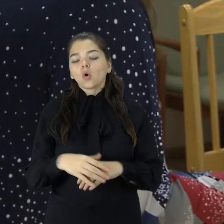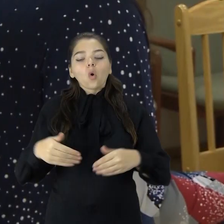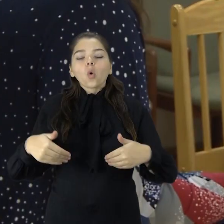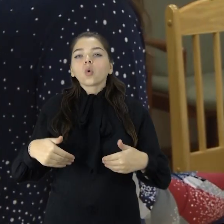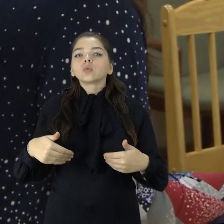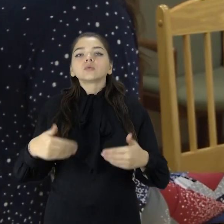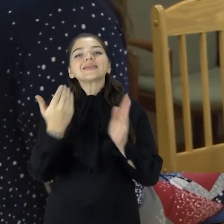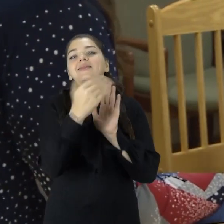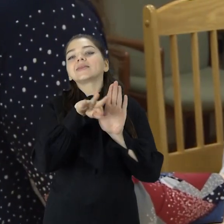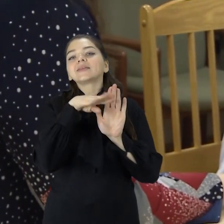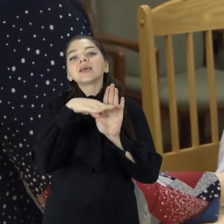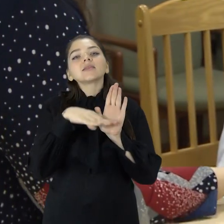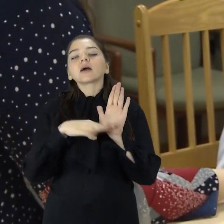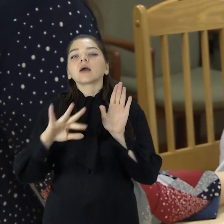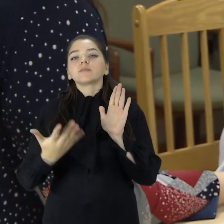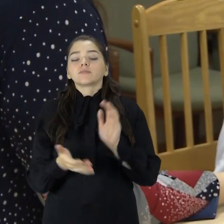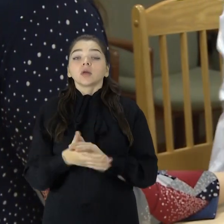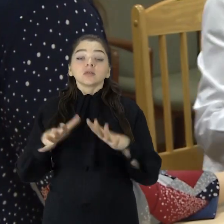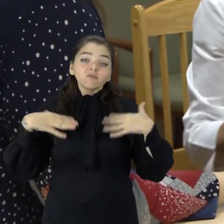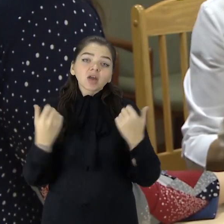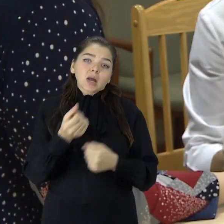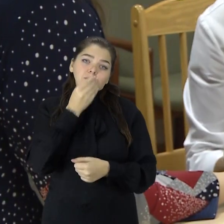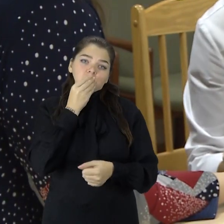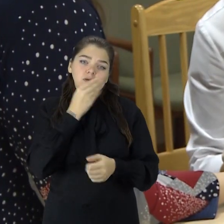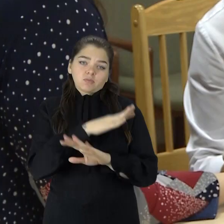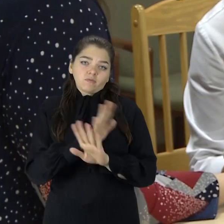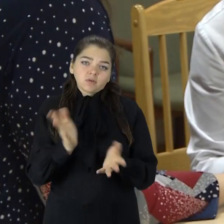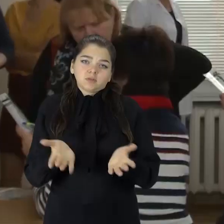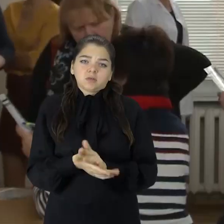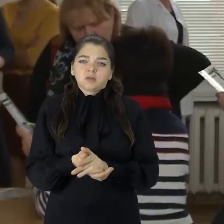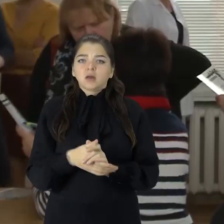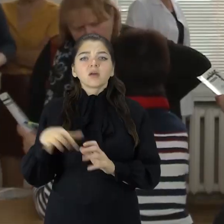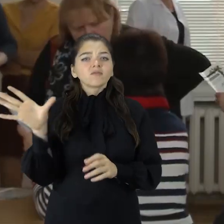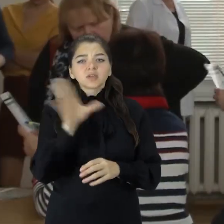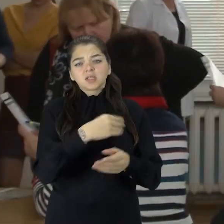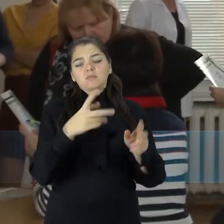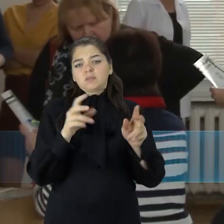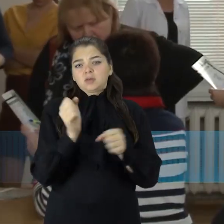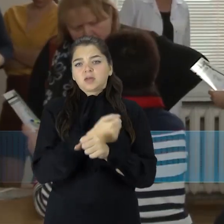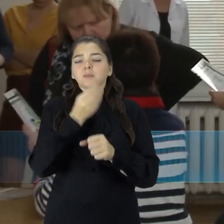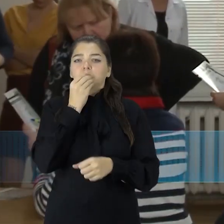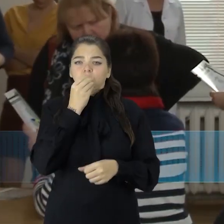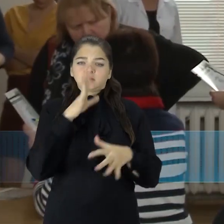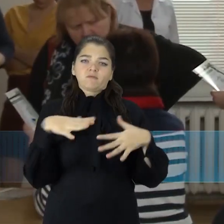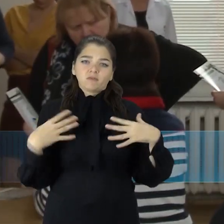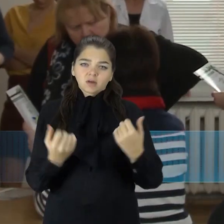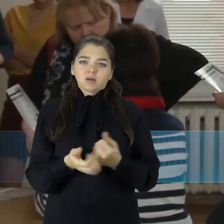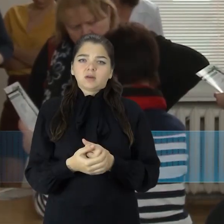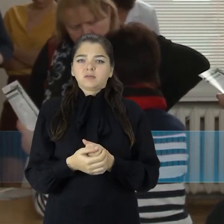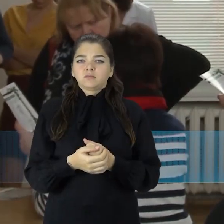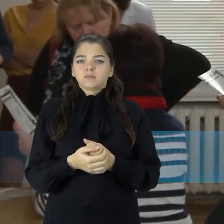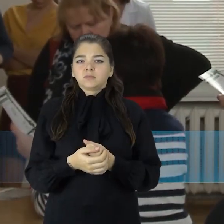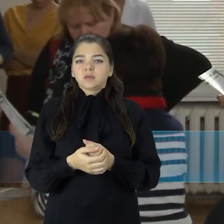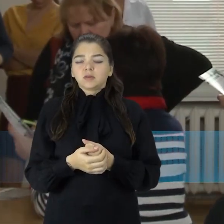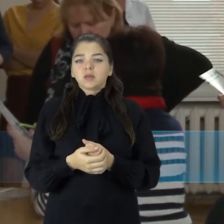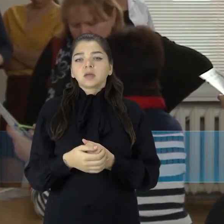ir saldominų suvalgius. Kaip dieta, dieta. Tiksiuk sveika mytyba. Ir tai, ką mes rekomenduojam sargančiam diabetu, reikėtų visiems taip